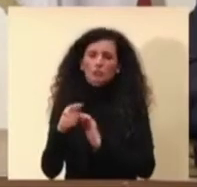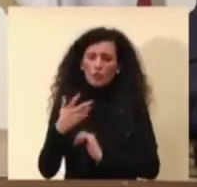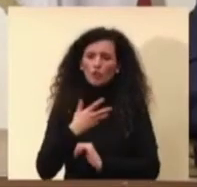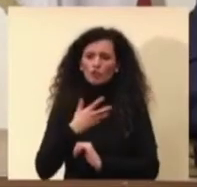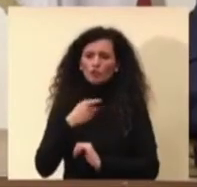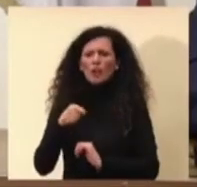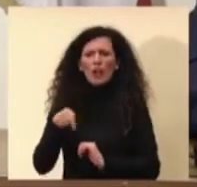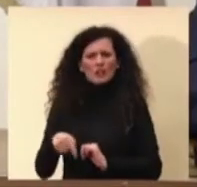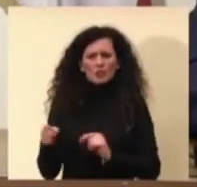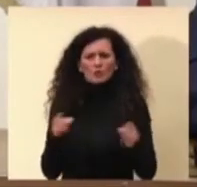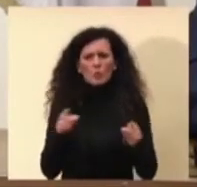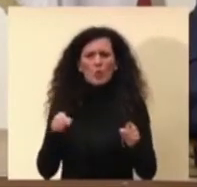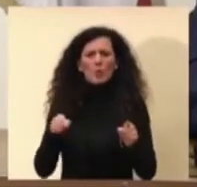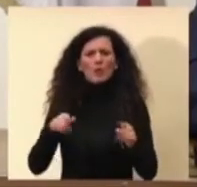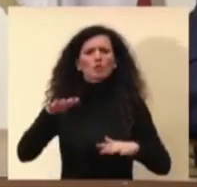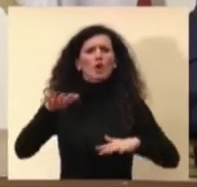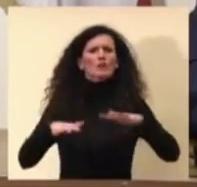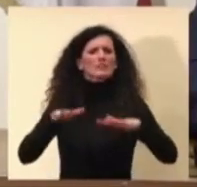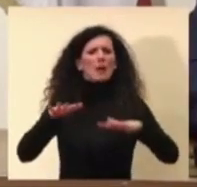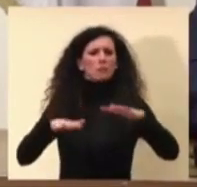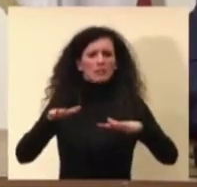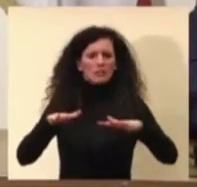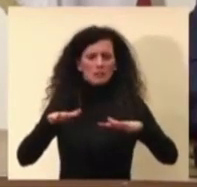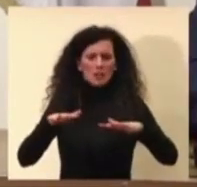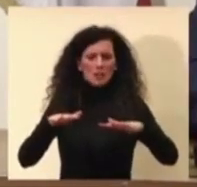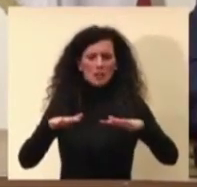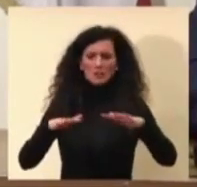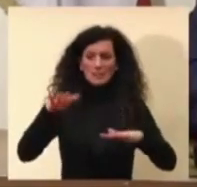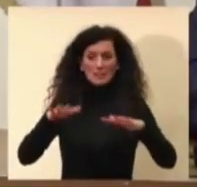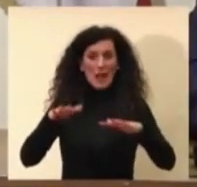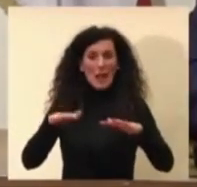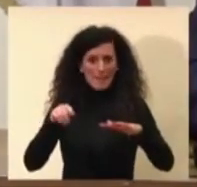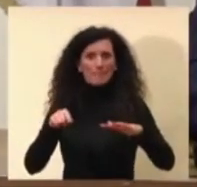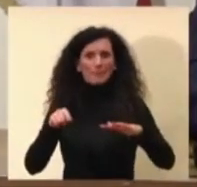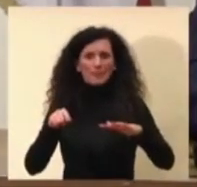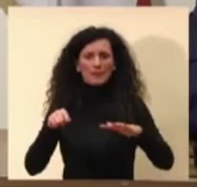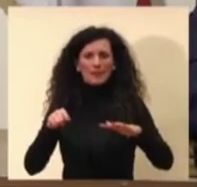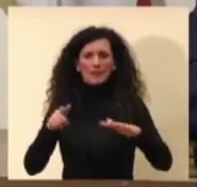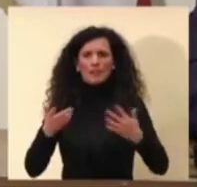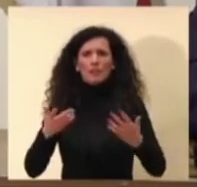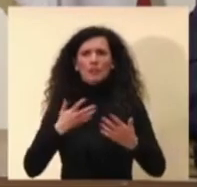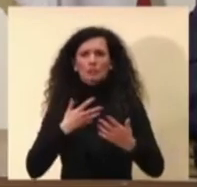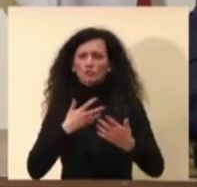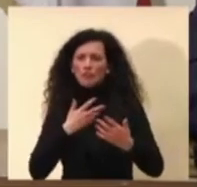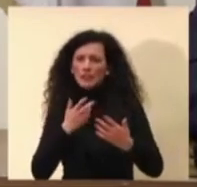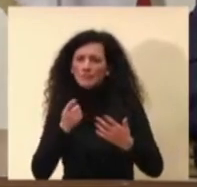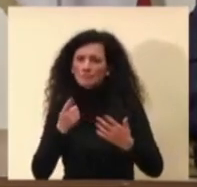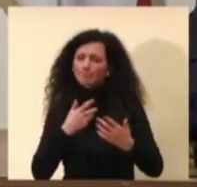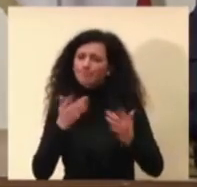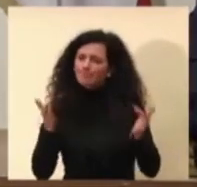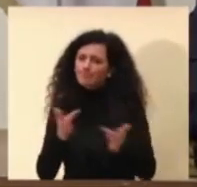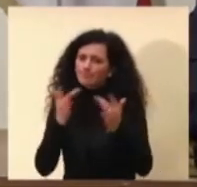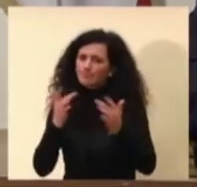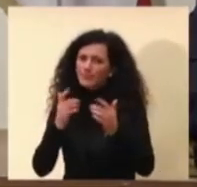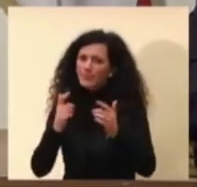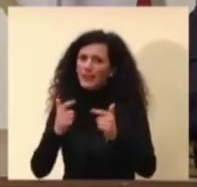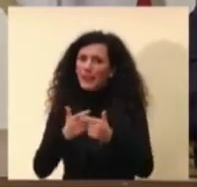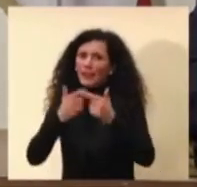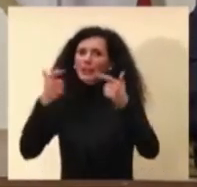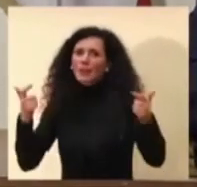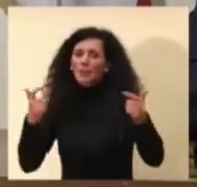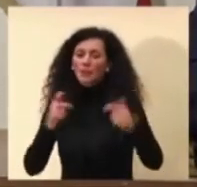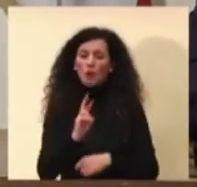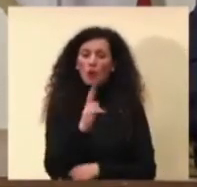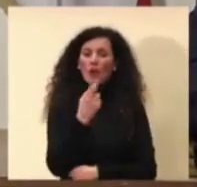stabilizzazione con una tendenza ad un lieve incremento per esempio nell'RT che ci dice che la